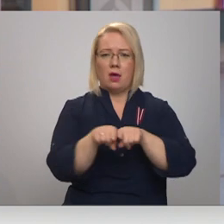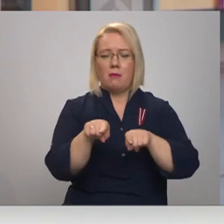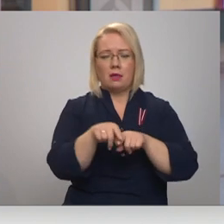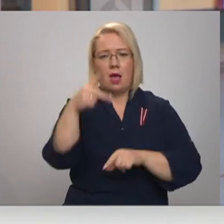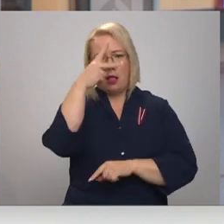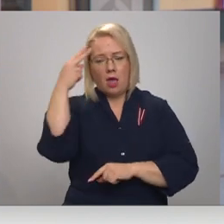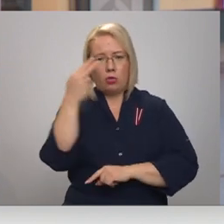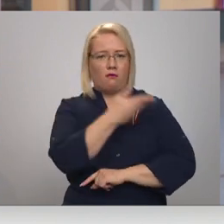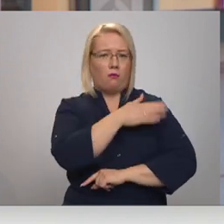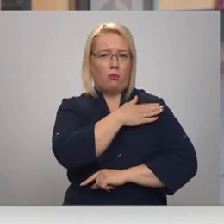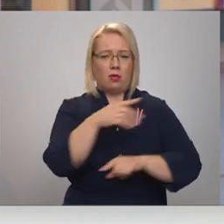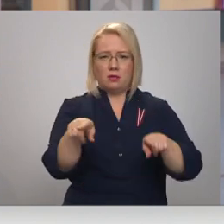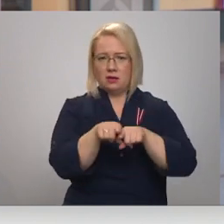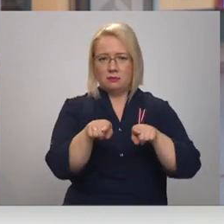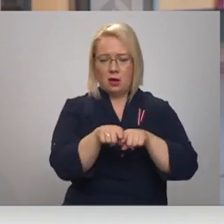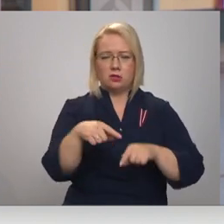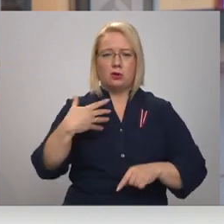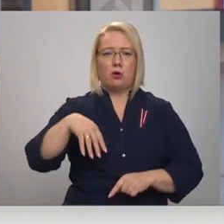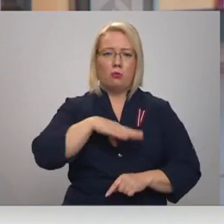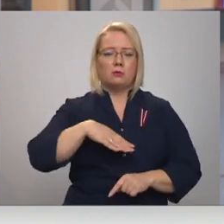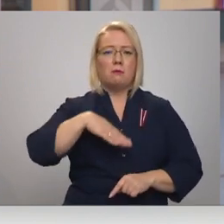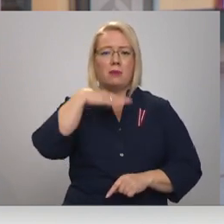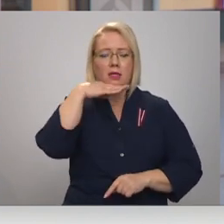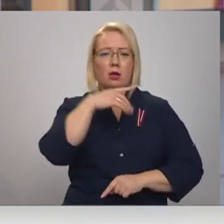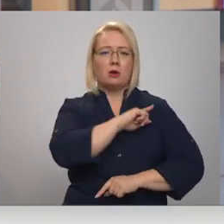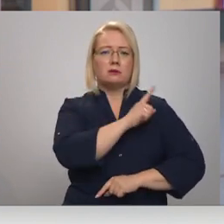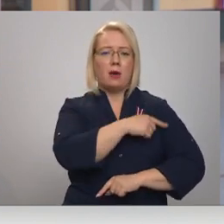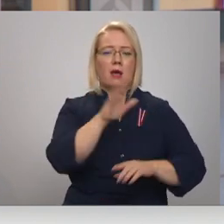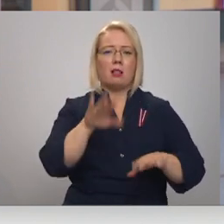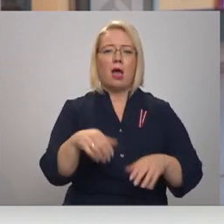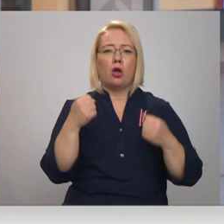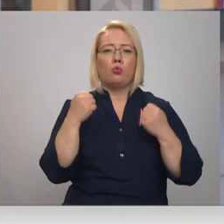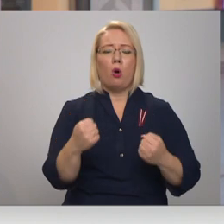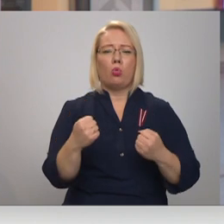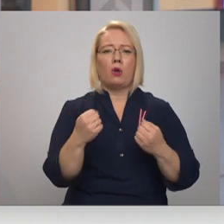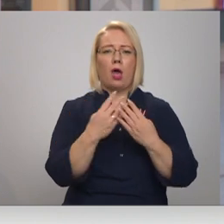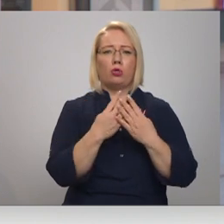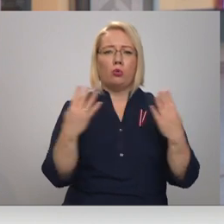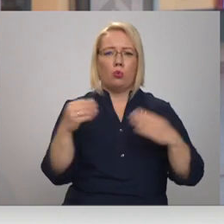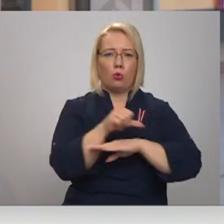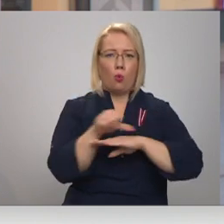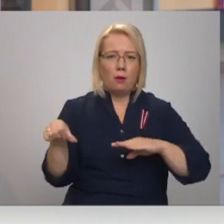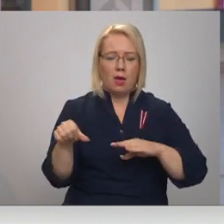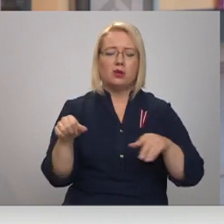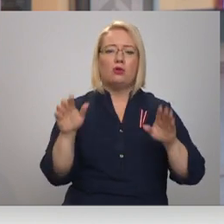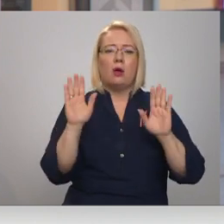Poliju. Mums ir pietiekoši spēki, lai noturētu šo robežu. Pat labāni